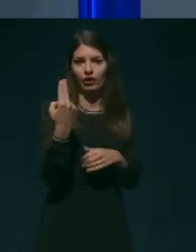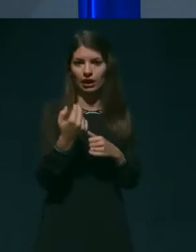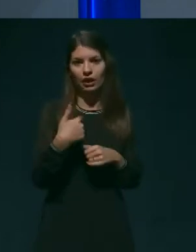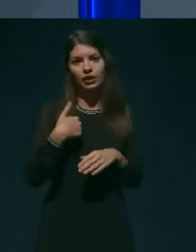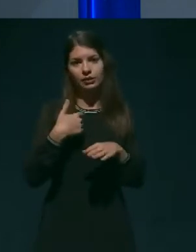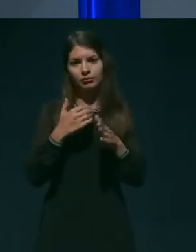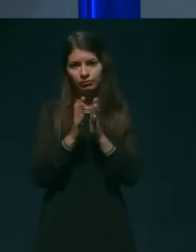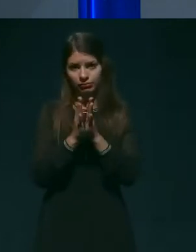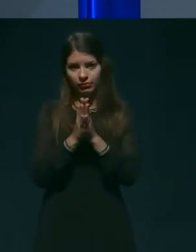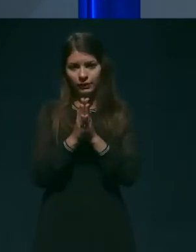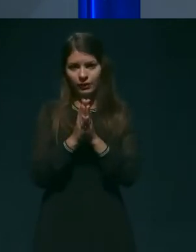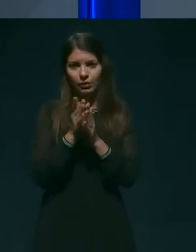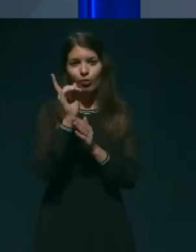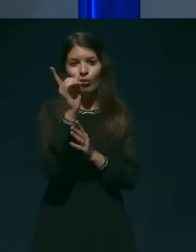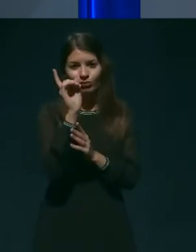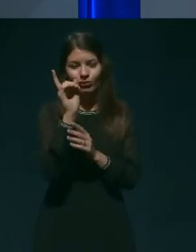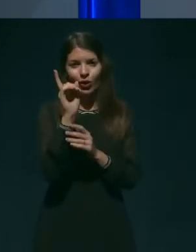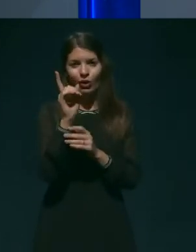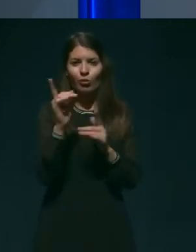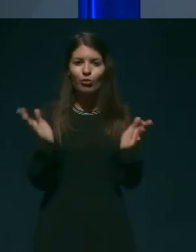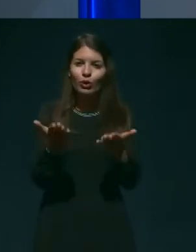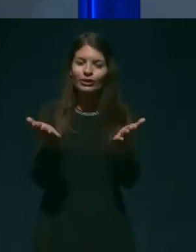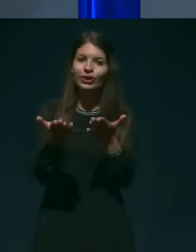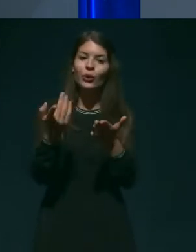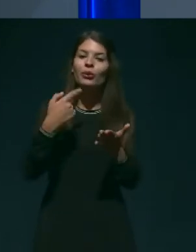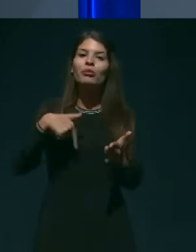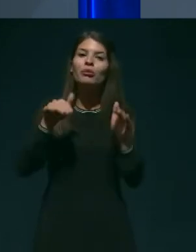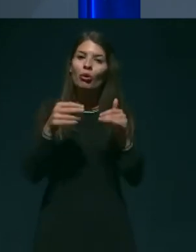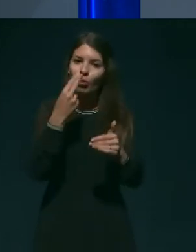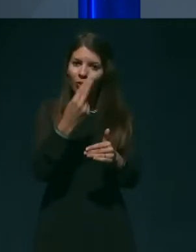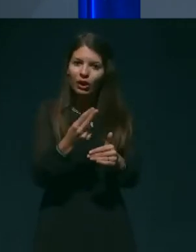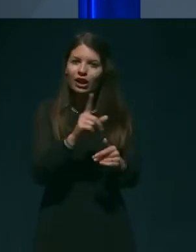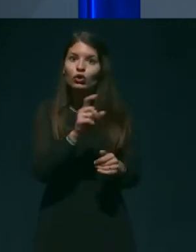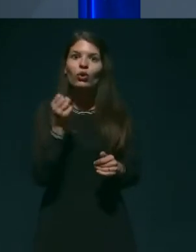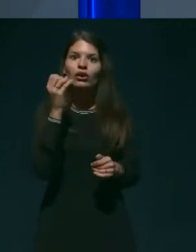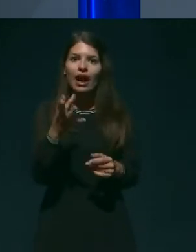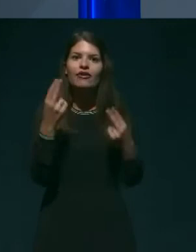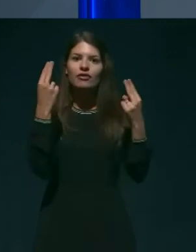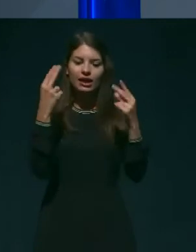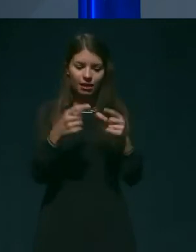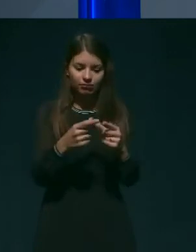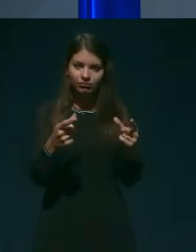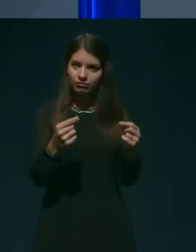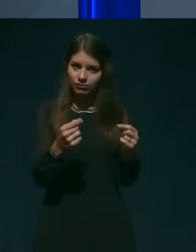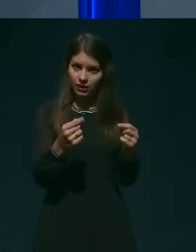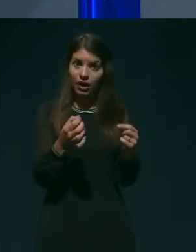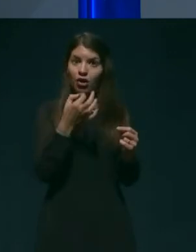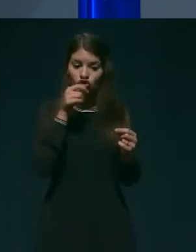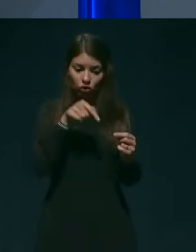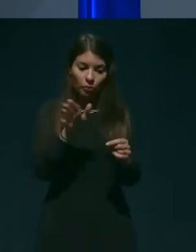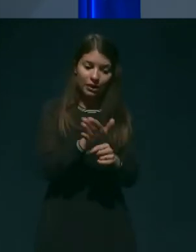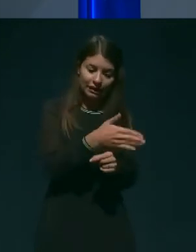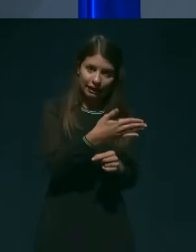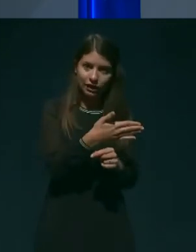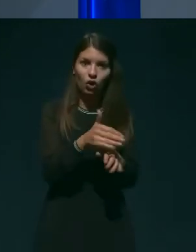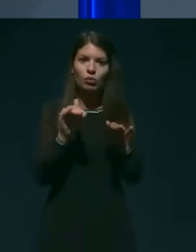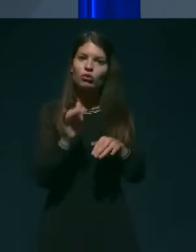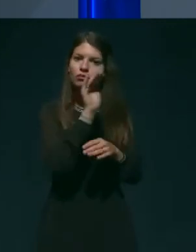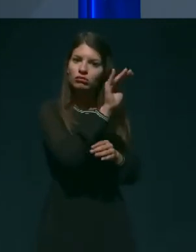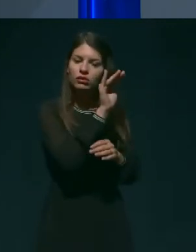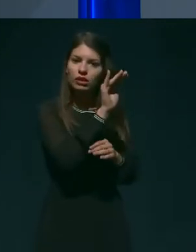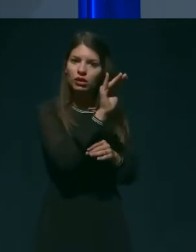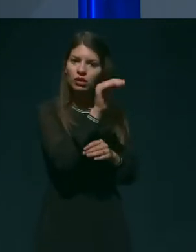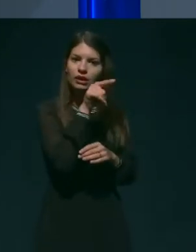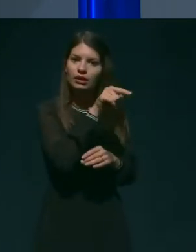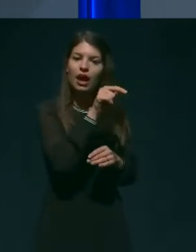poziv, da čimprej pogledamo vsi, dokdaj nam veljajo ti dokumenti in čimprej pristopimo upravnim enotam, ker bojo tudi začele